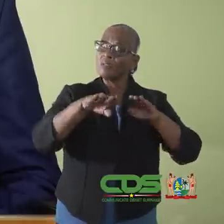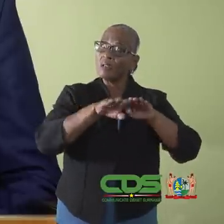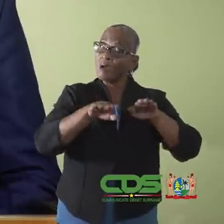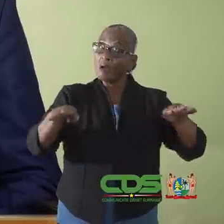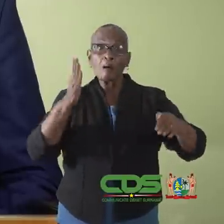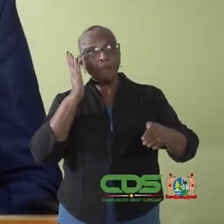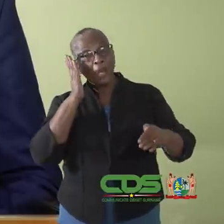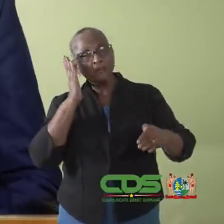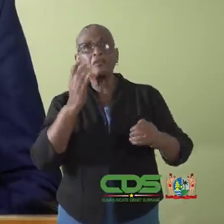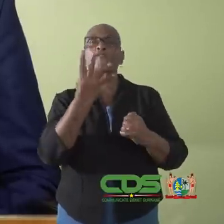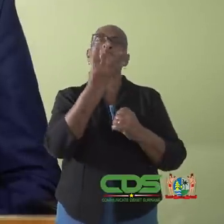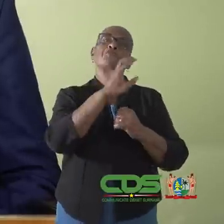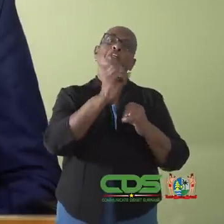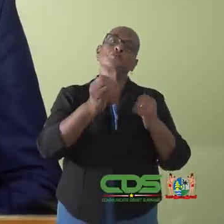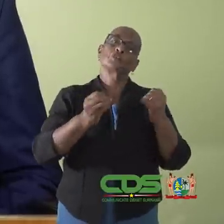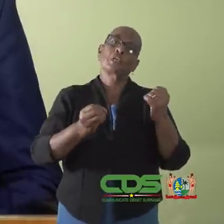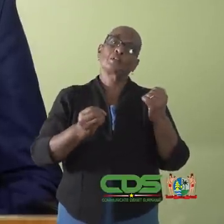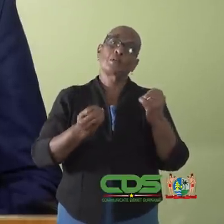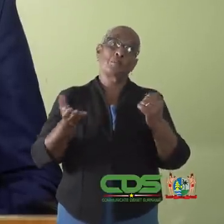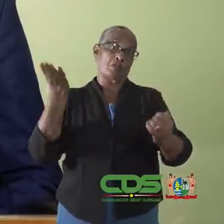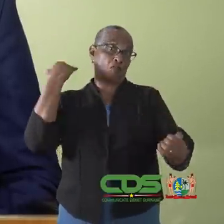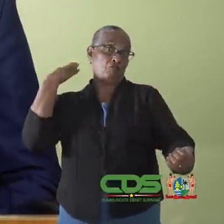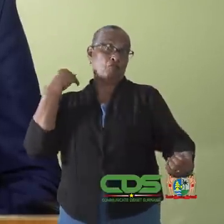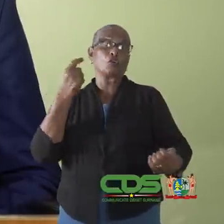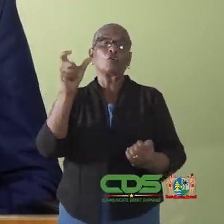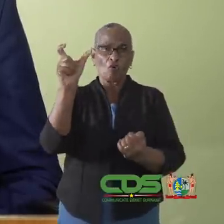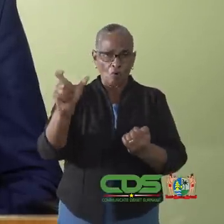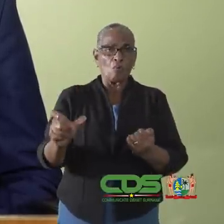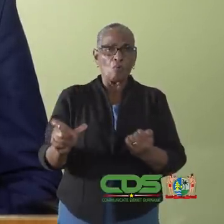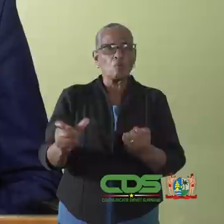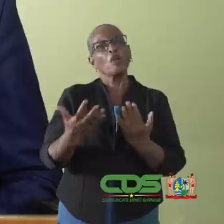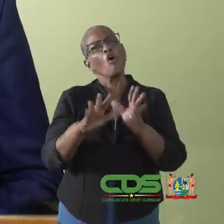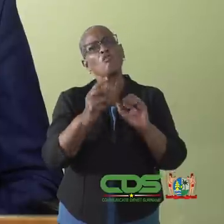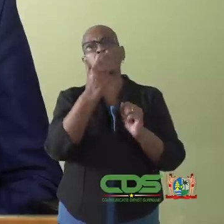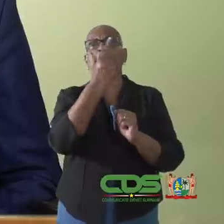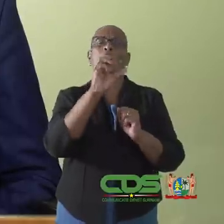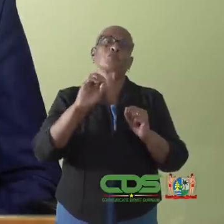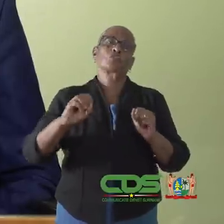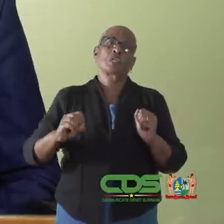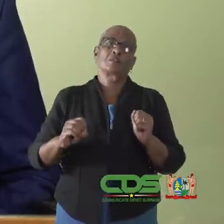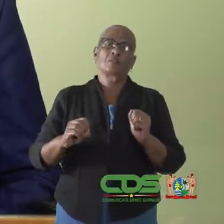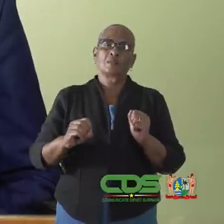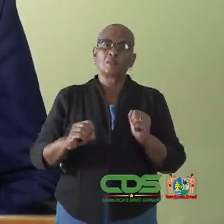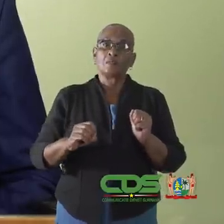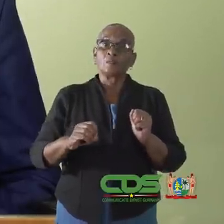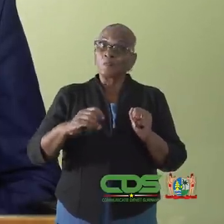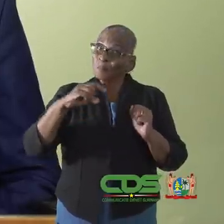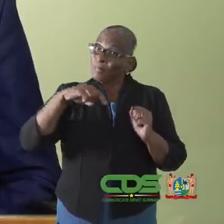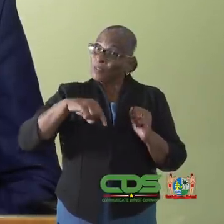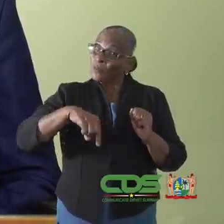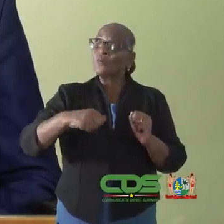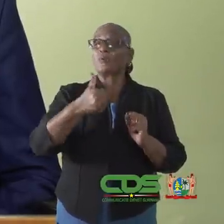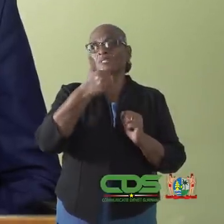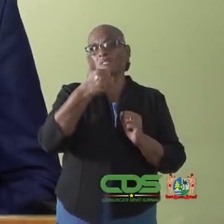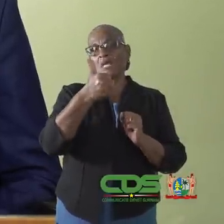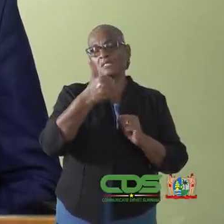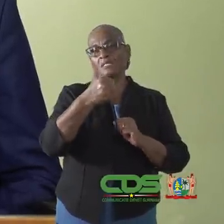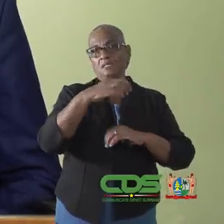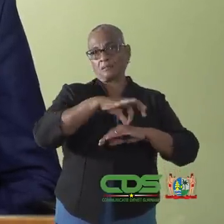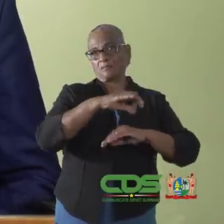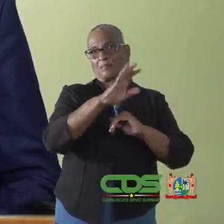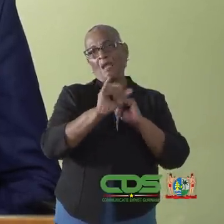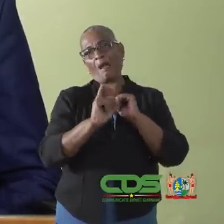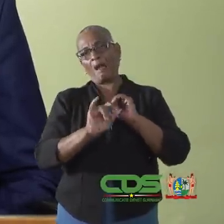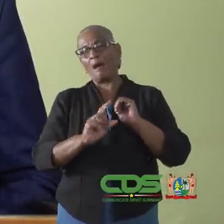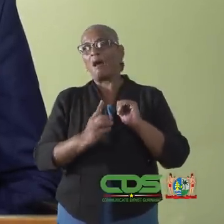bezetting van de landelijke beddencapaciteit 4% vergeleken met de vorige week waarbij dat 8% was. Er